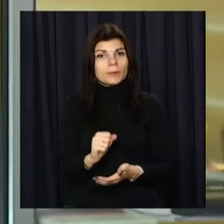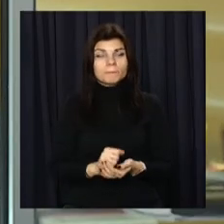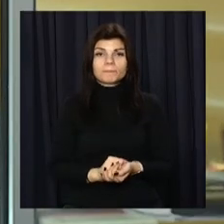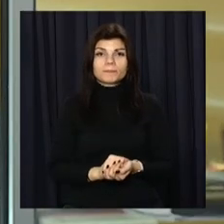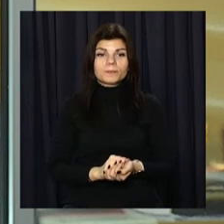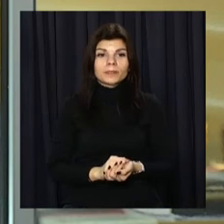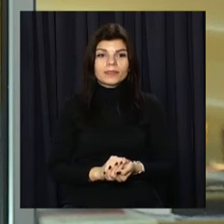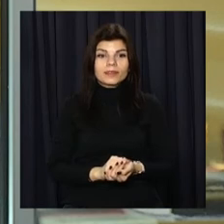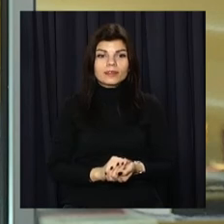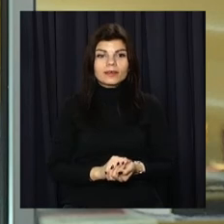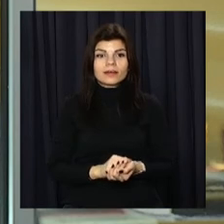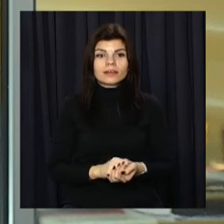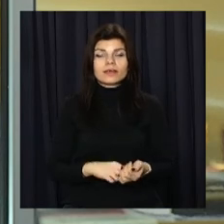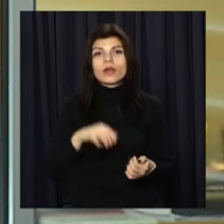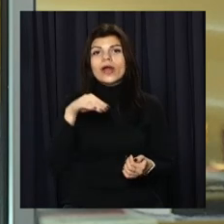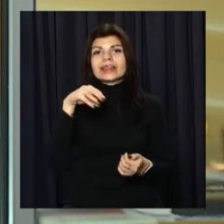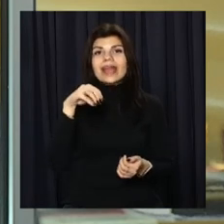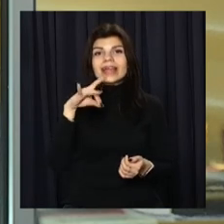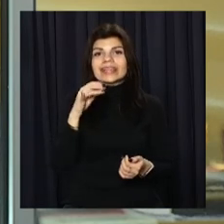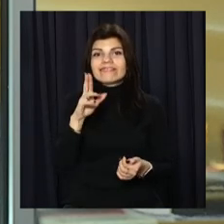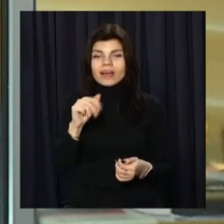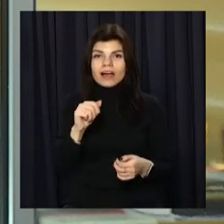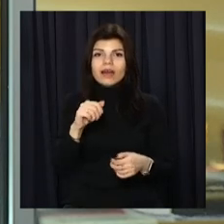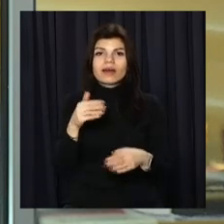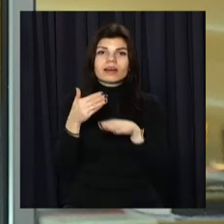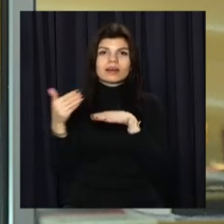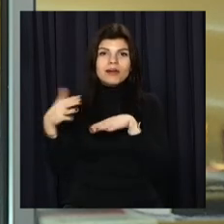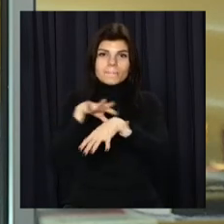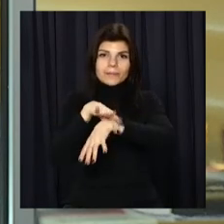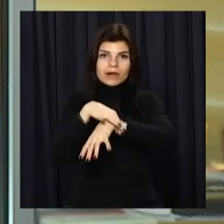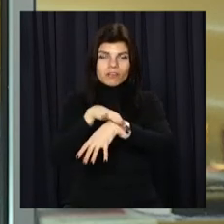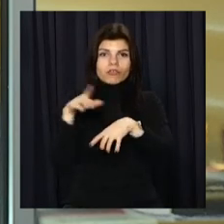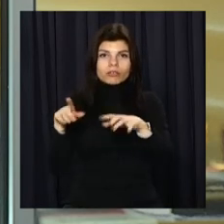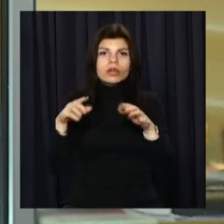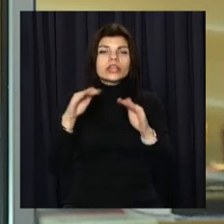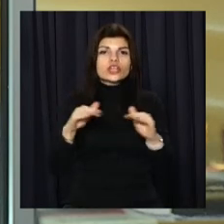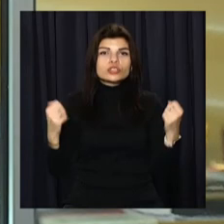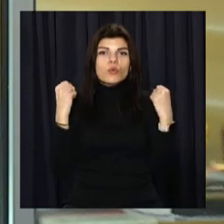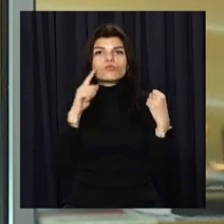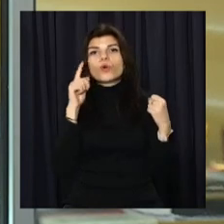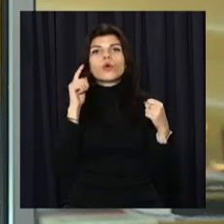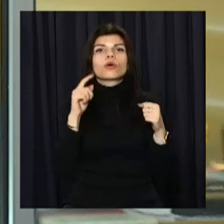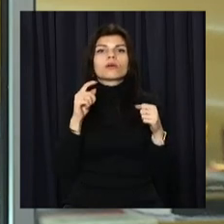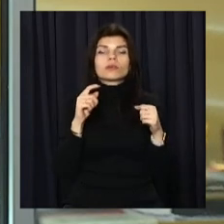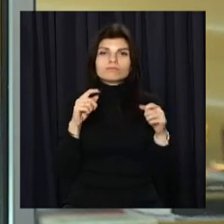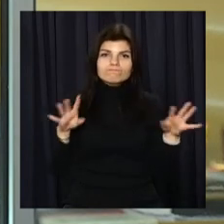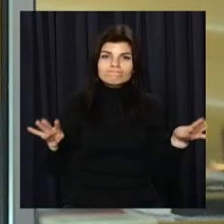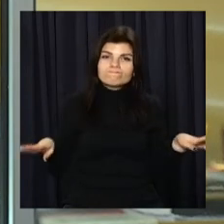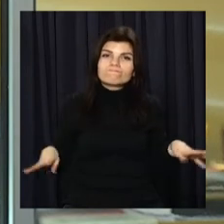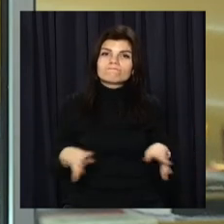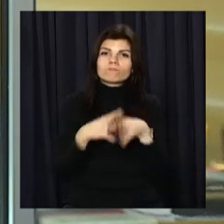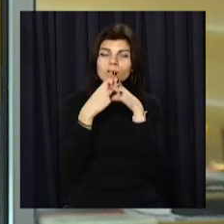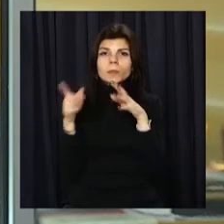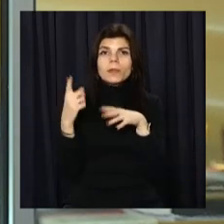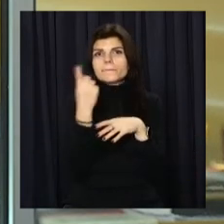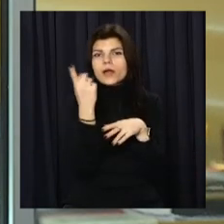Постає з руїн. У Тернівці Павлоградського району модернізують дитячу юнацьку спортивну школу «Темп». Це перше